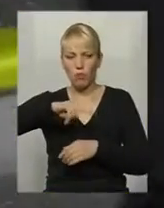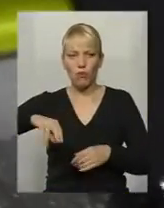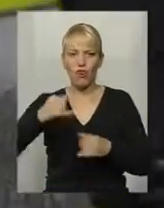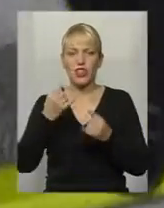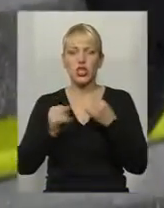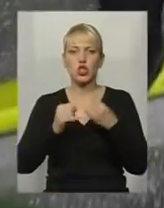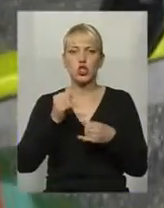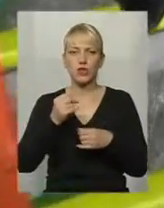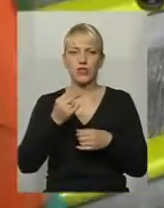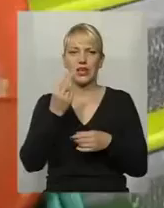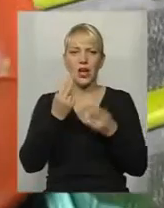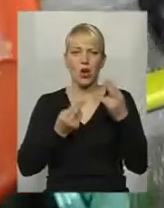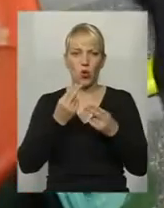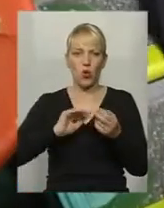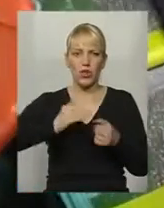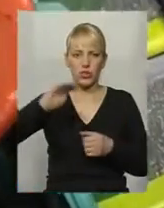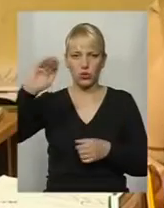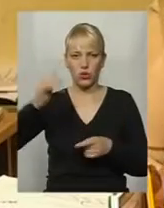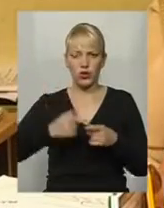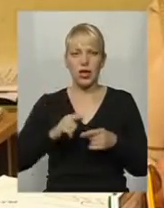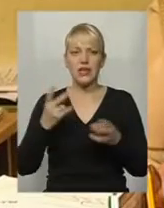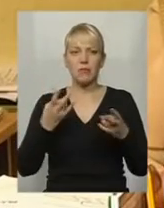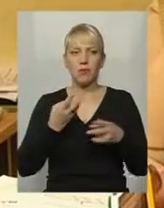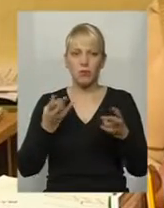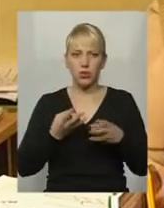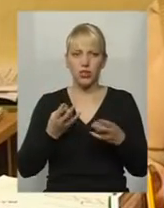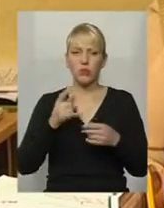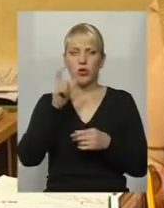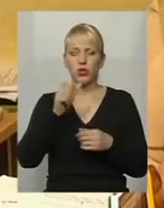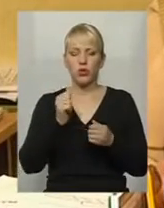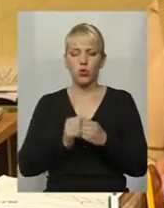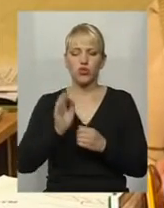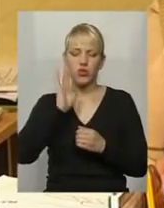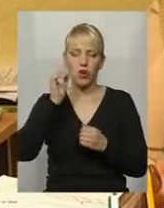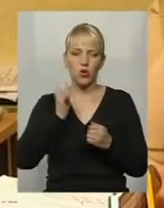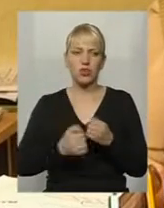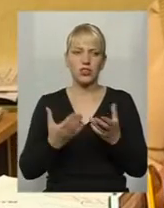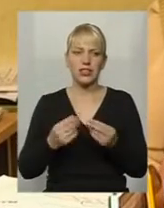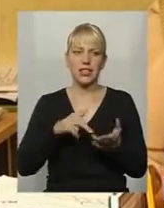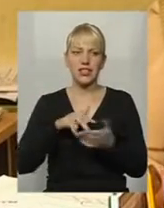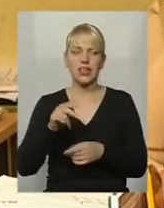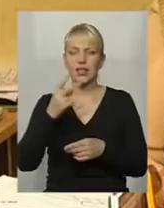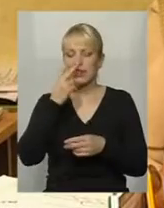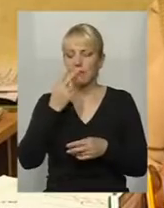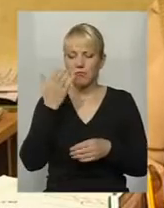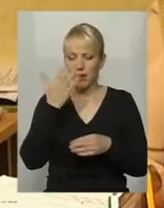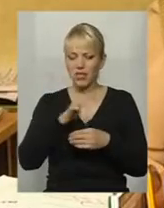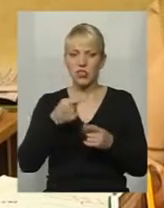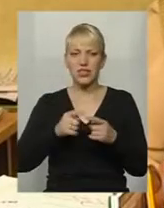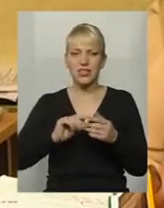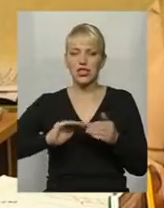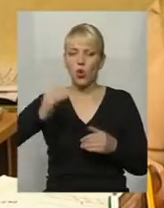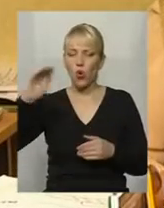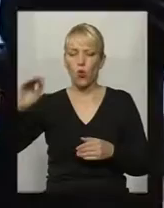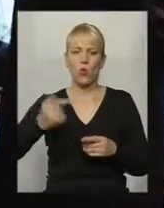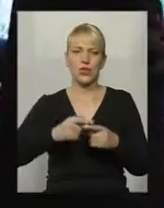жовтий колір. Це потрібно, тому що людина кожного ранку, кожен день, куди це йде, і вона не бачить ці сходи, ці пороги, зачіплюються,